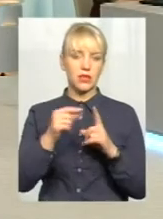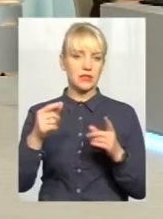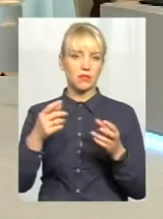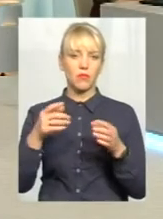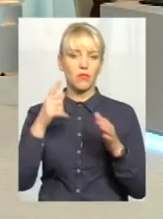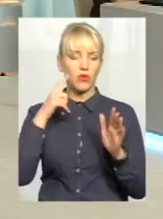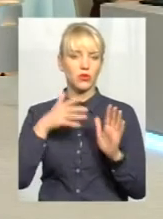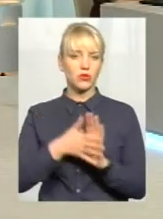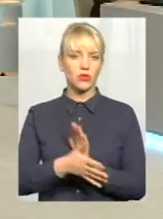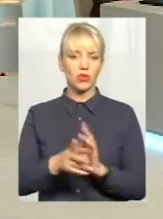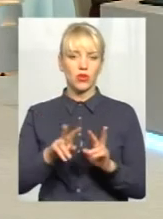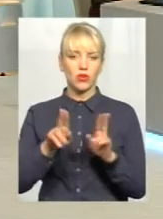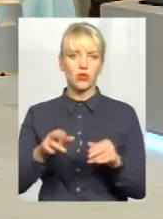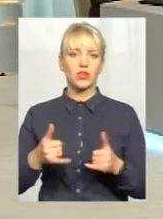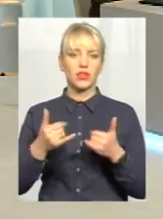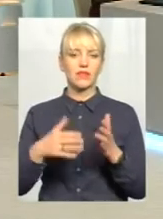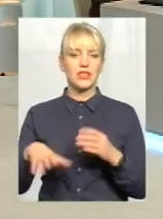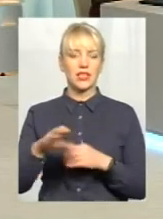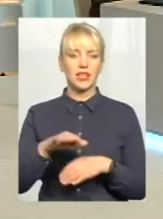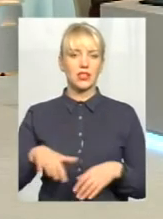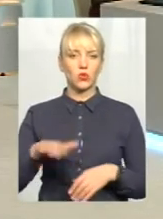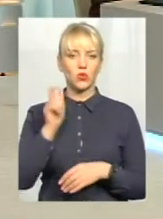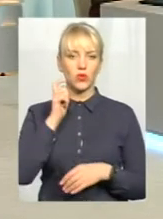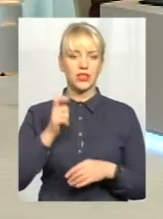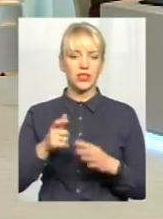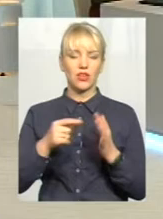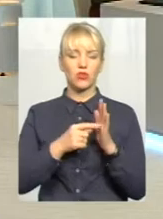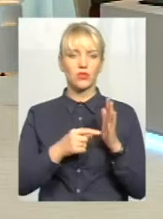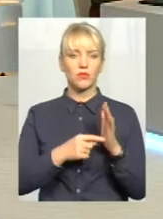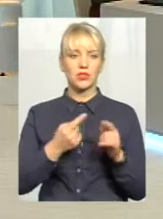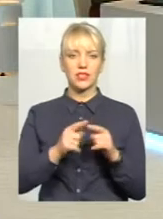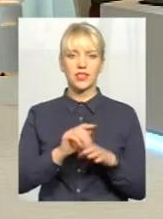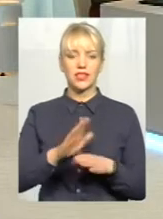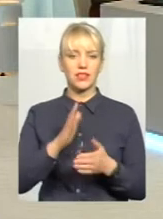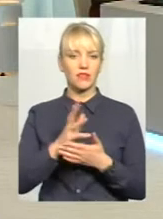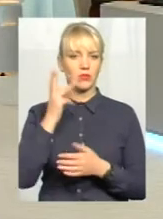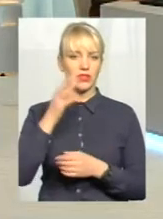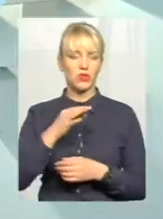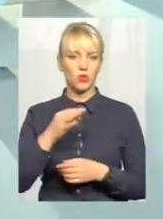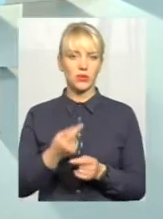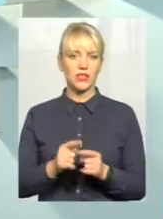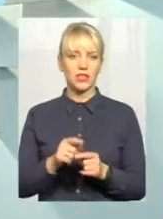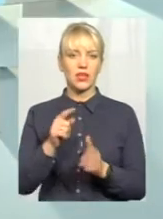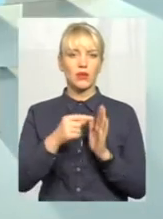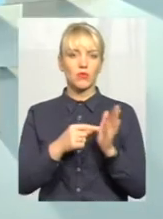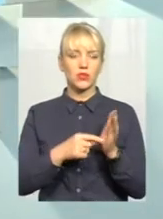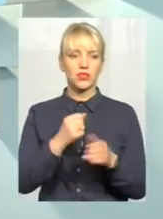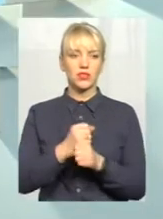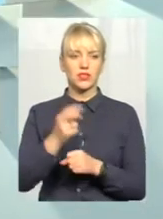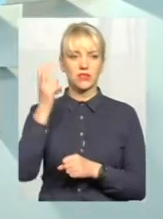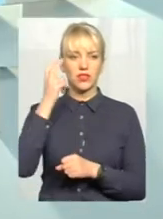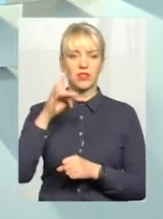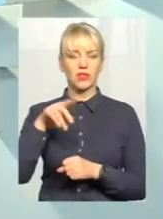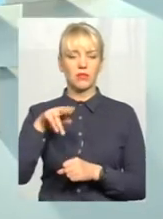однаковий для всієї території України. Тобто розподіл цей не здійснюється в Хмельницькій області, цей розподіл здійснюється в Києві. І при